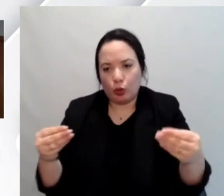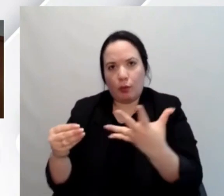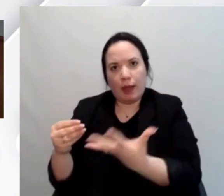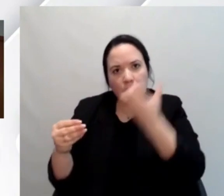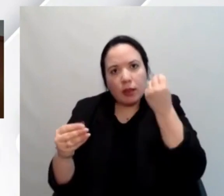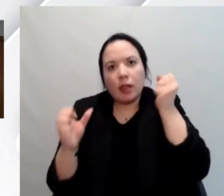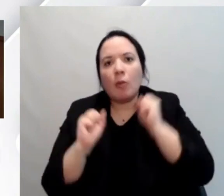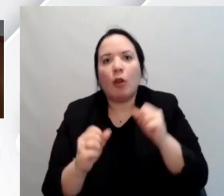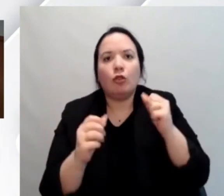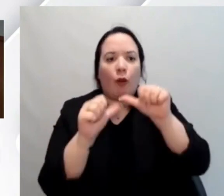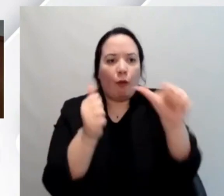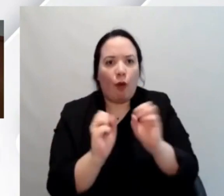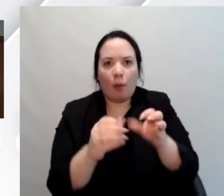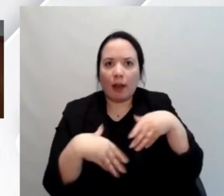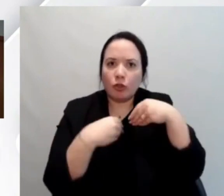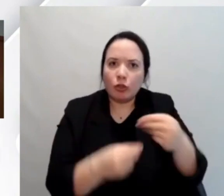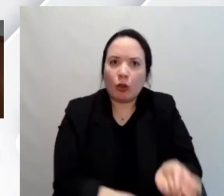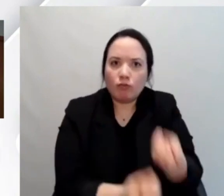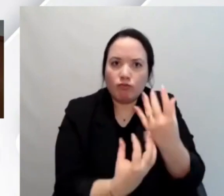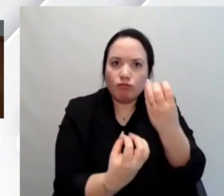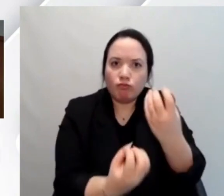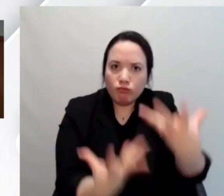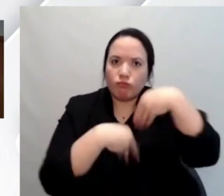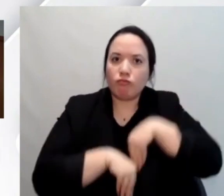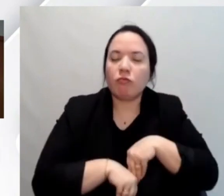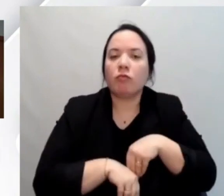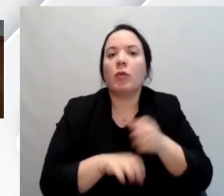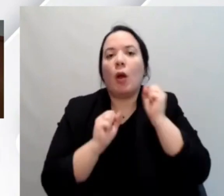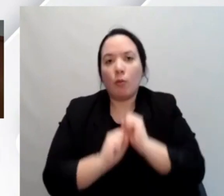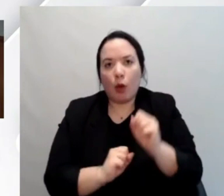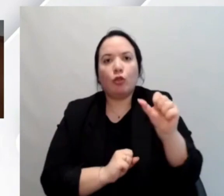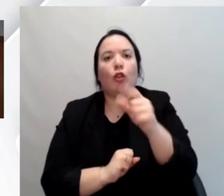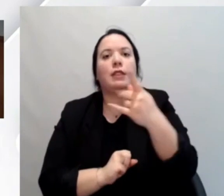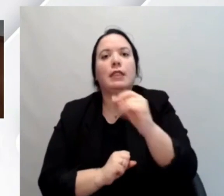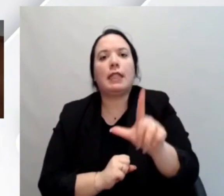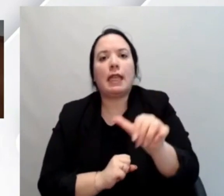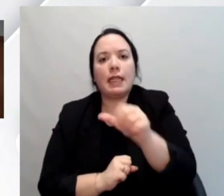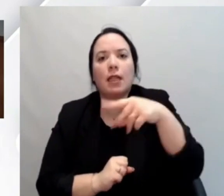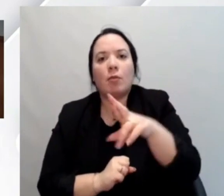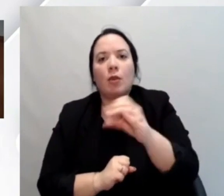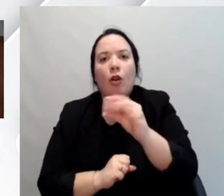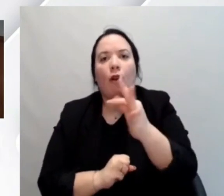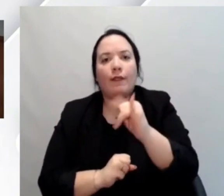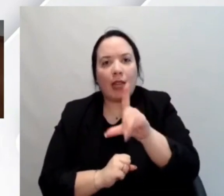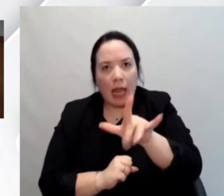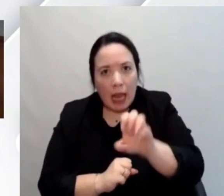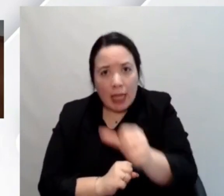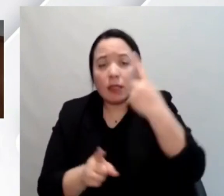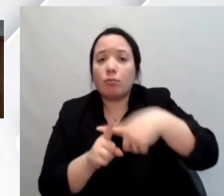possono utilizzare anche i profili skill profiles e uni che possono la stessa cosa per